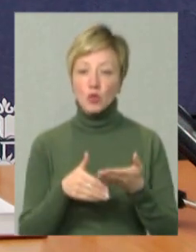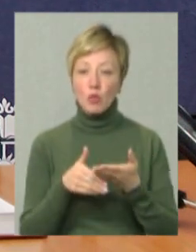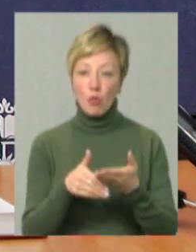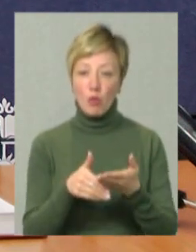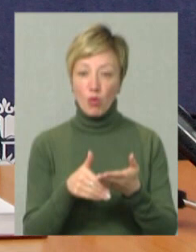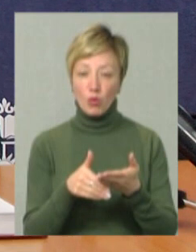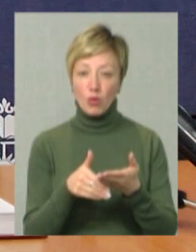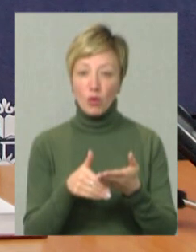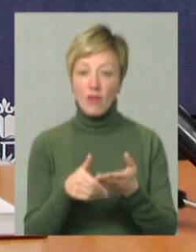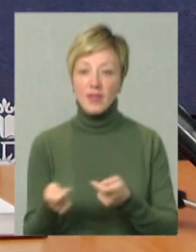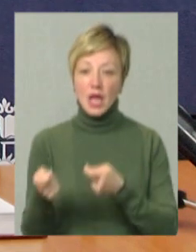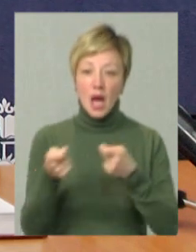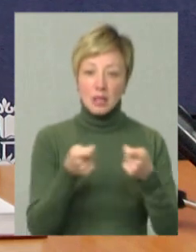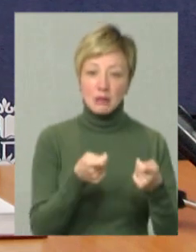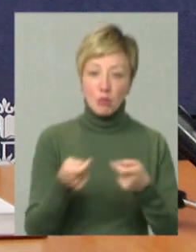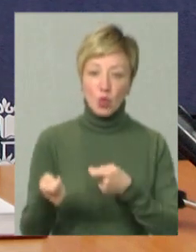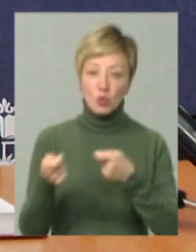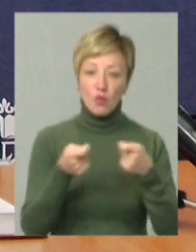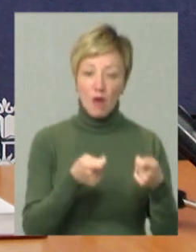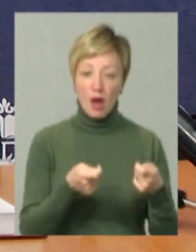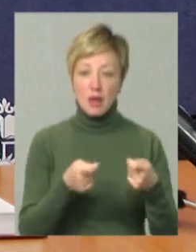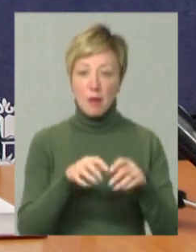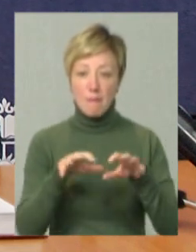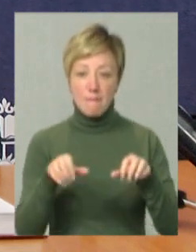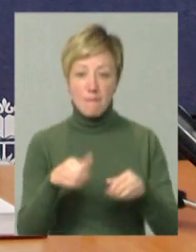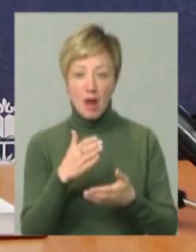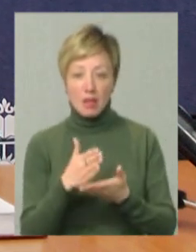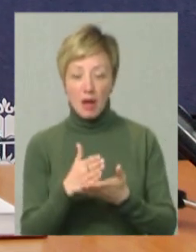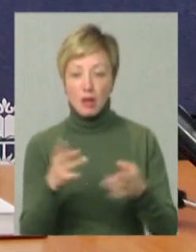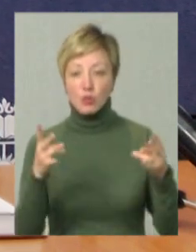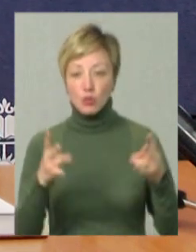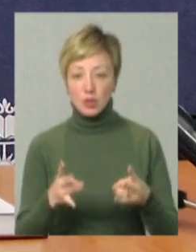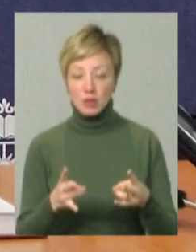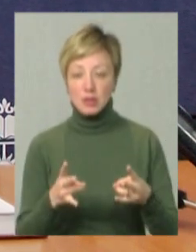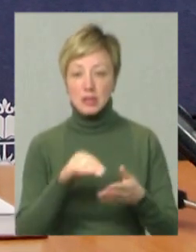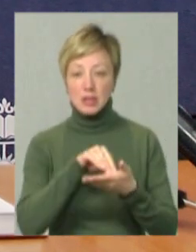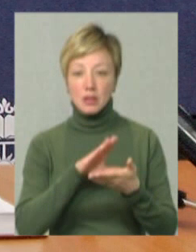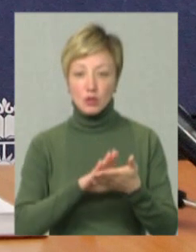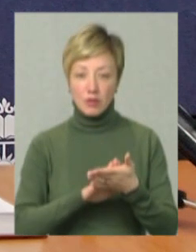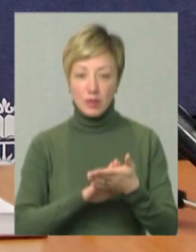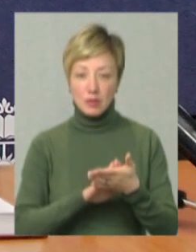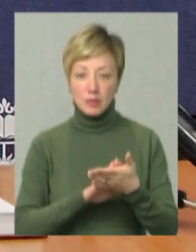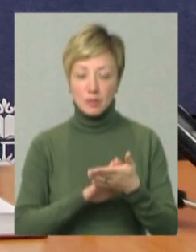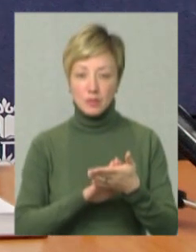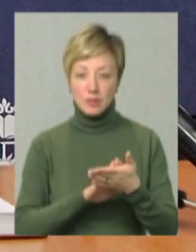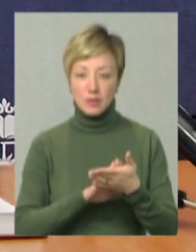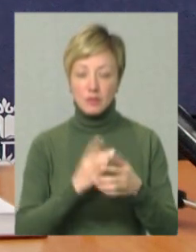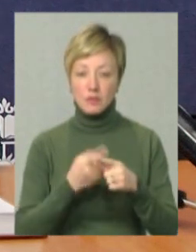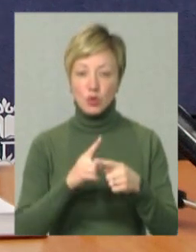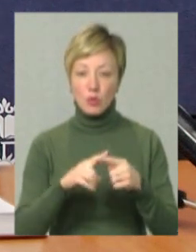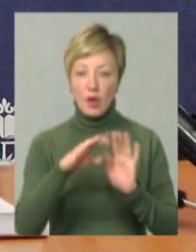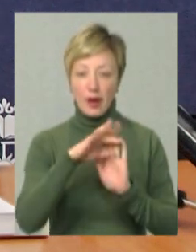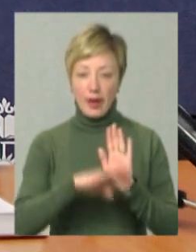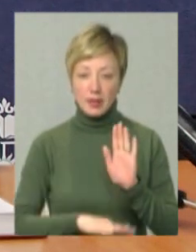допомогу у транспортуванні майна, то необхідно зареєструватись у